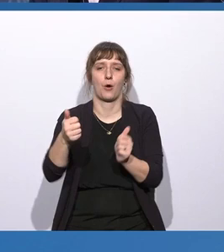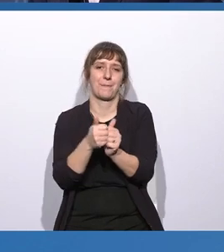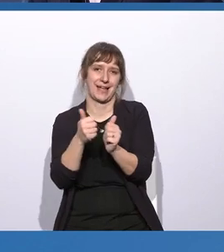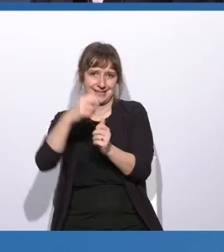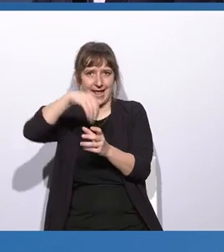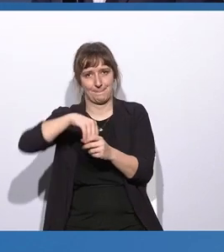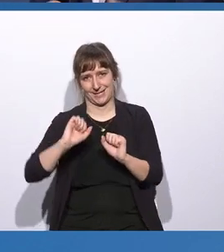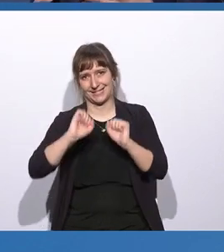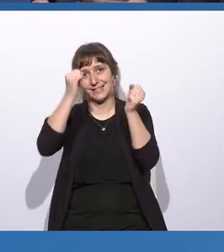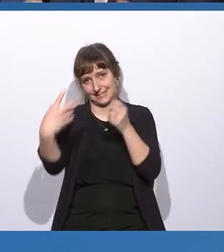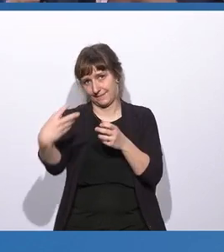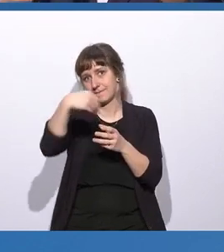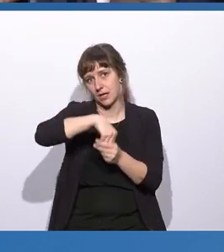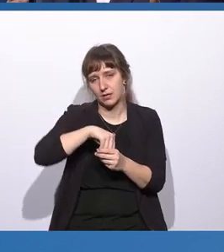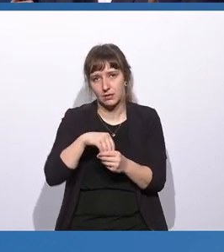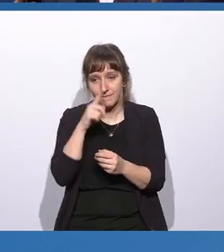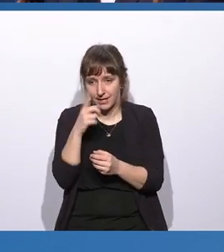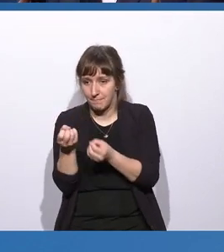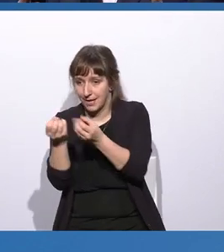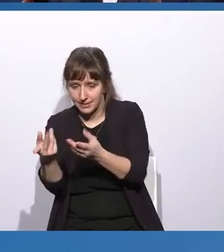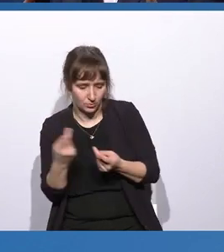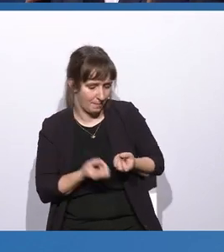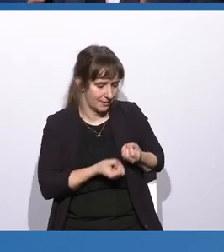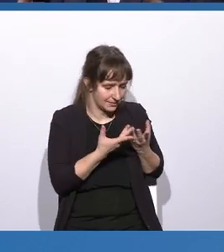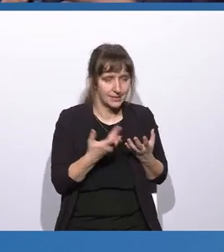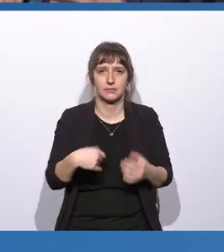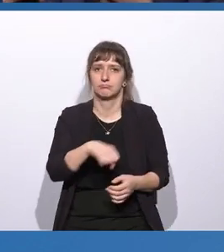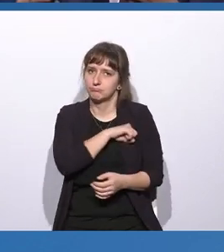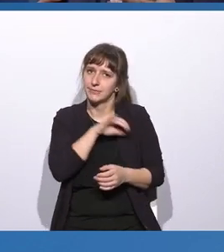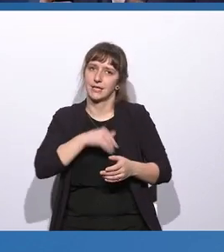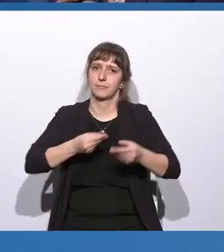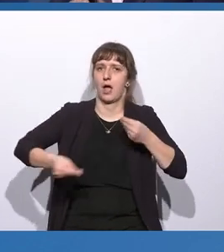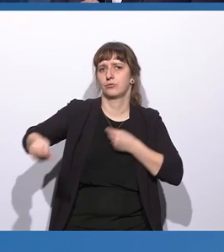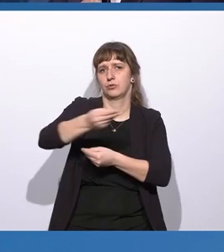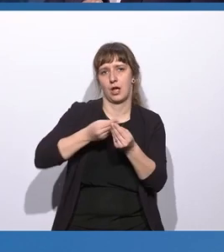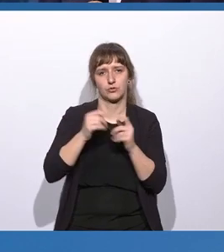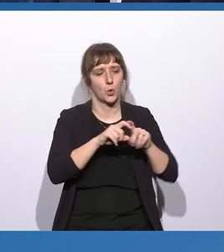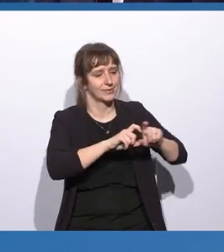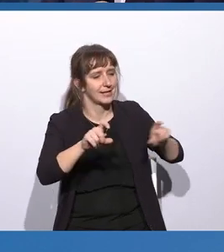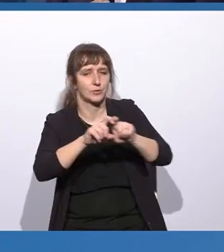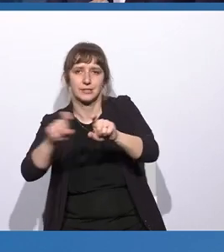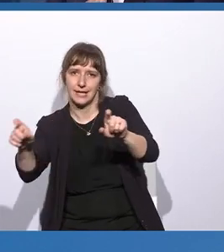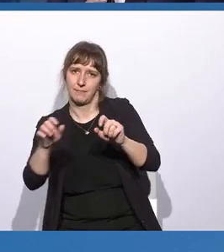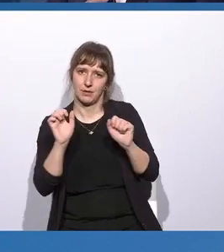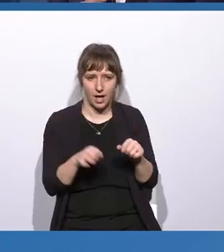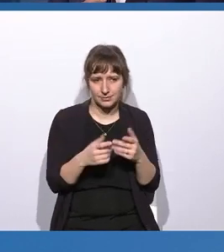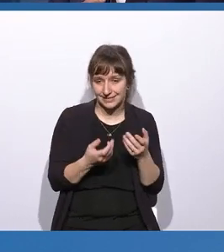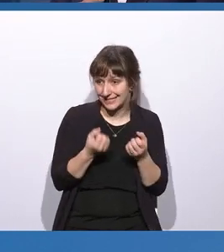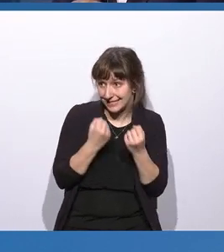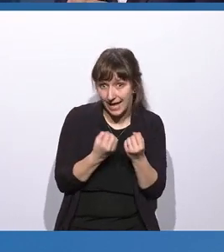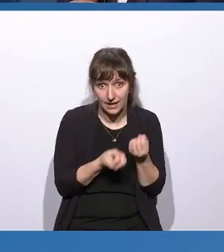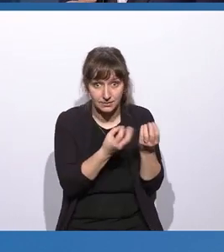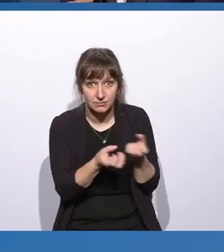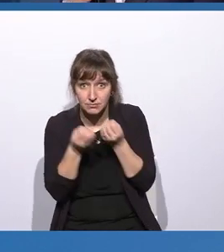sehr vorteilhaft sein, wenn es einen Austausch geben würde, damit die Unternehmen sich untereinander auf Sicherheitsvorfälle